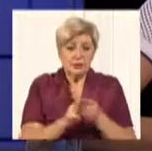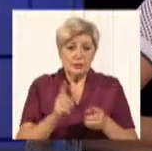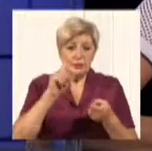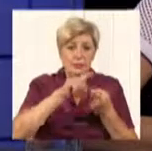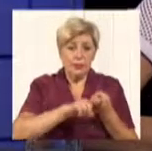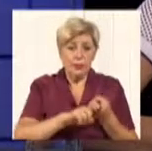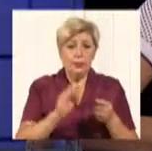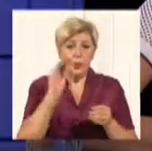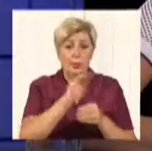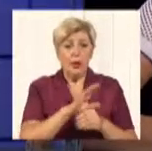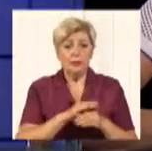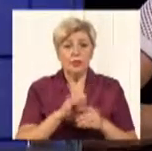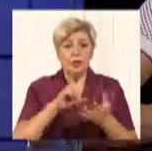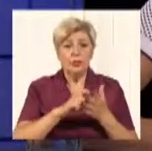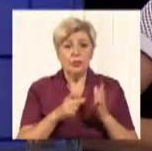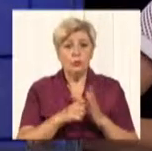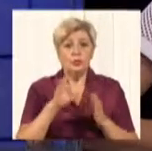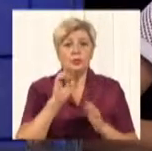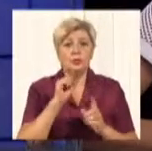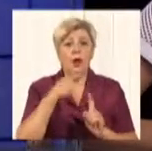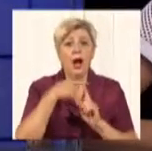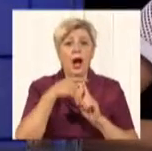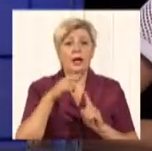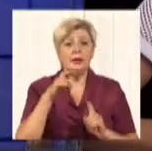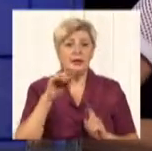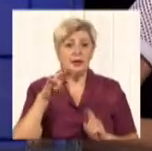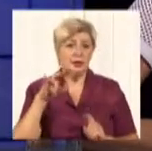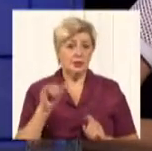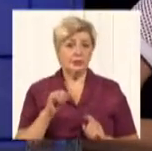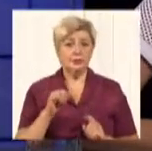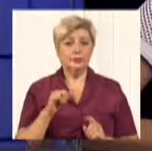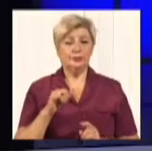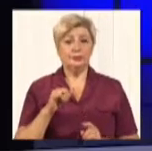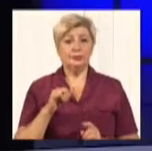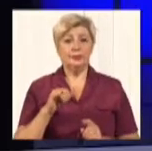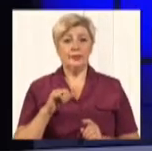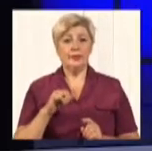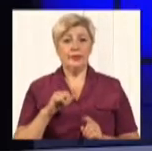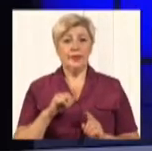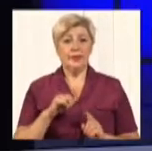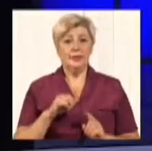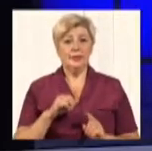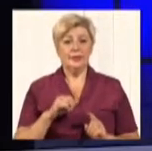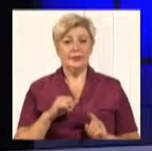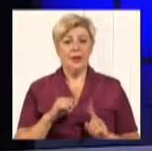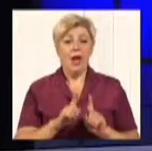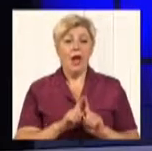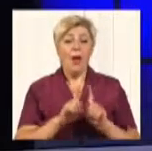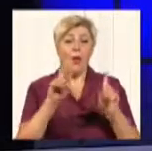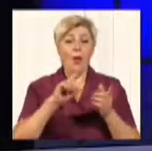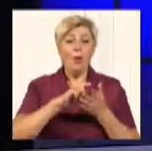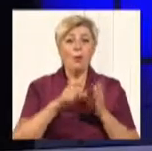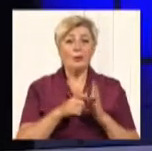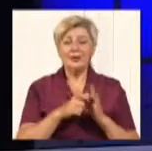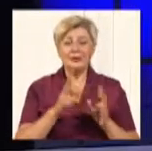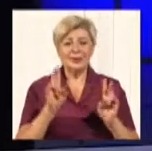кімнатну антену, яка ловить дециметровий діапазон і проблема буде вирішена. Тож, все ж таки, кімнатні антени не варто викидати, так вони